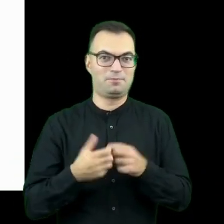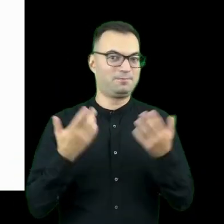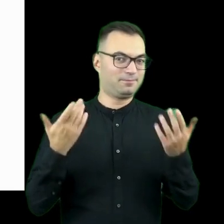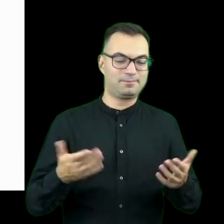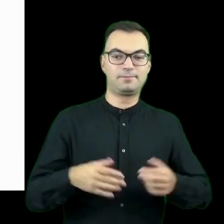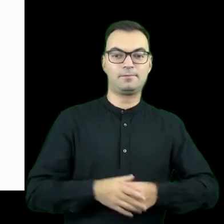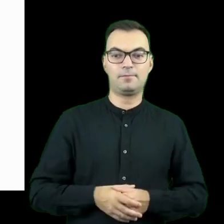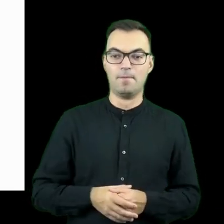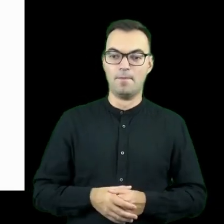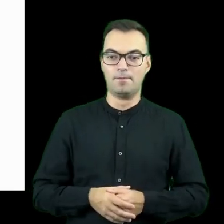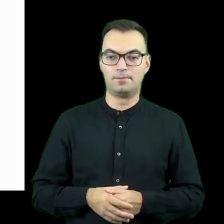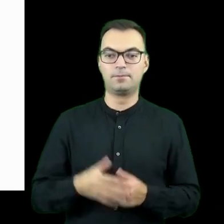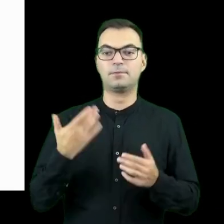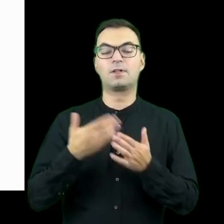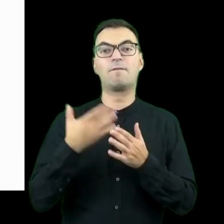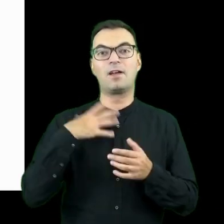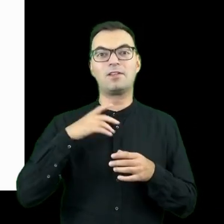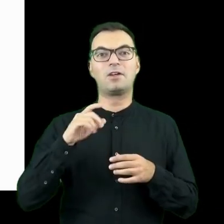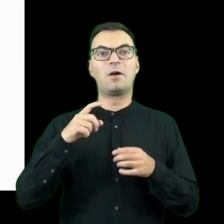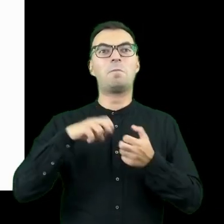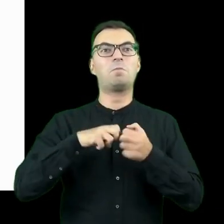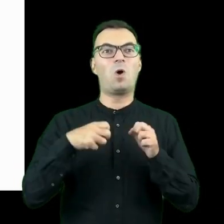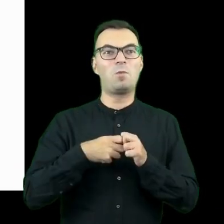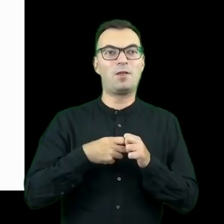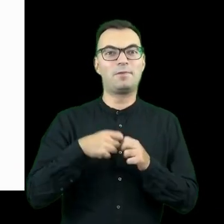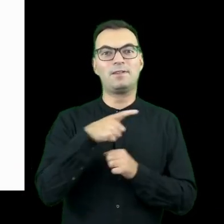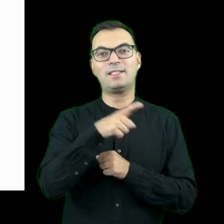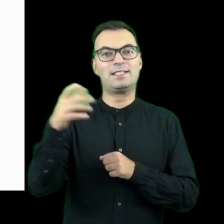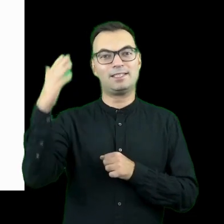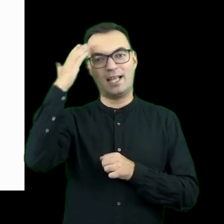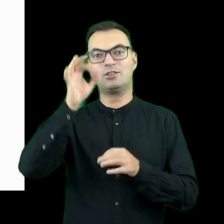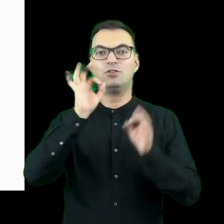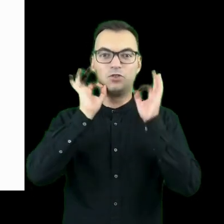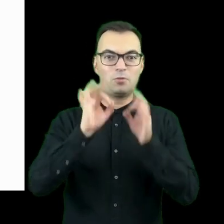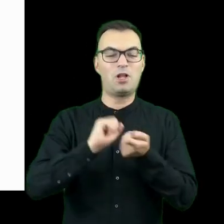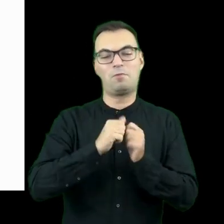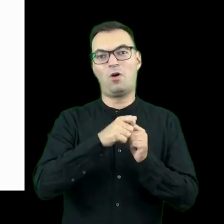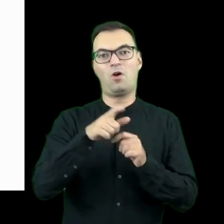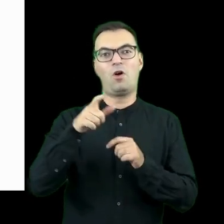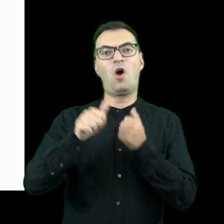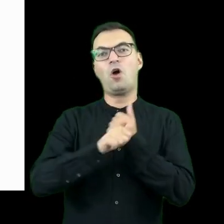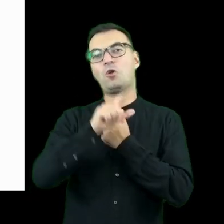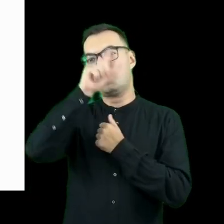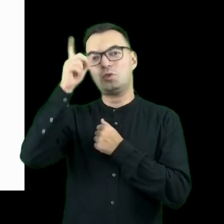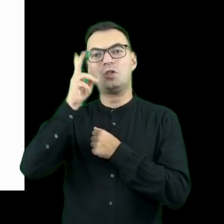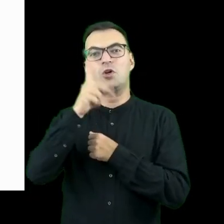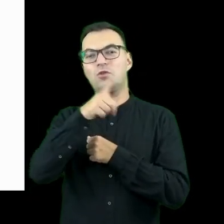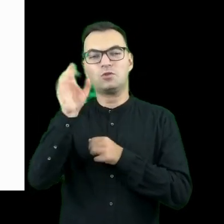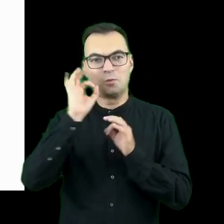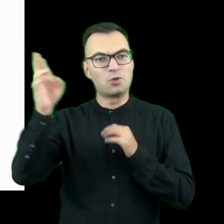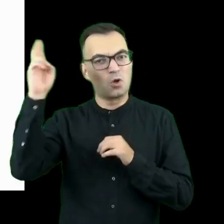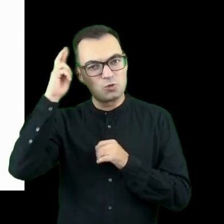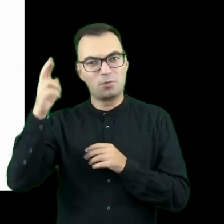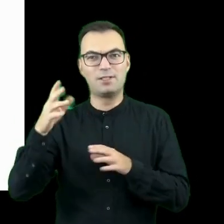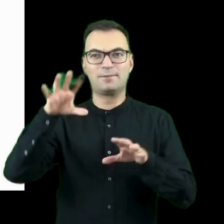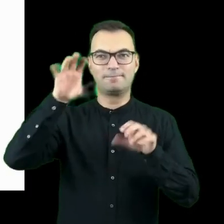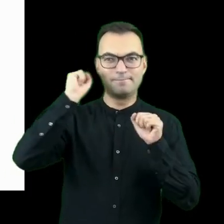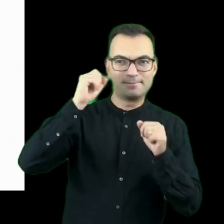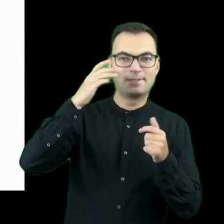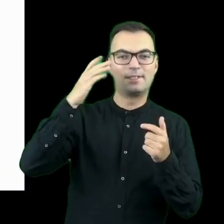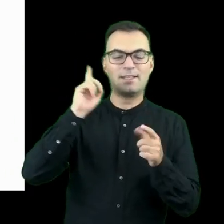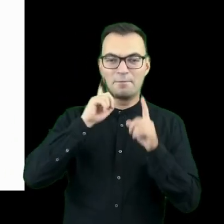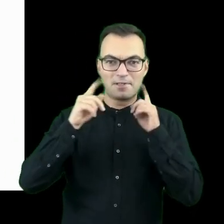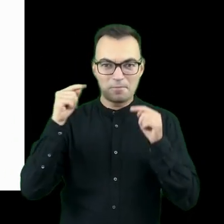Czyli dobrze, jeżeli to dość toczy Was, albo ludzi, z którymi macie bardzo bezpośredni kontakt, których rozumiecie, czujecie i jesteście w stanie naprawdę